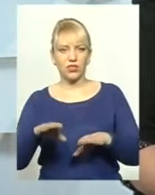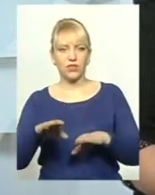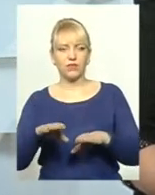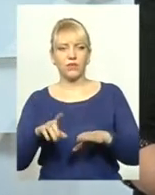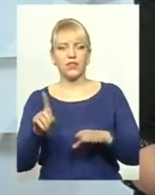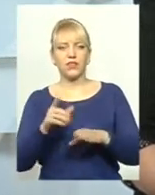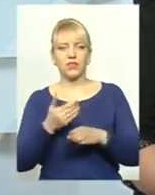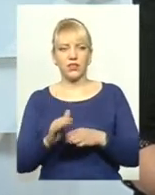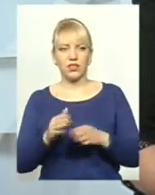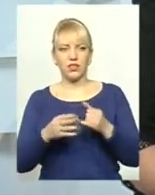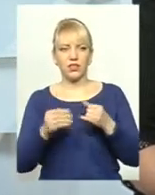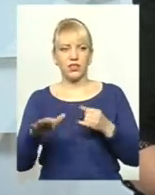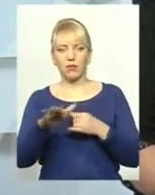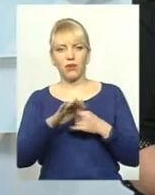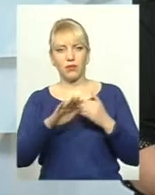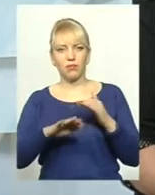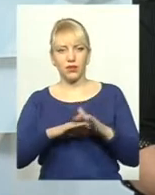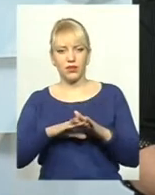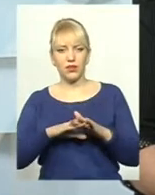виділення землі під притулок?